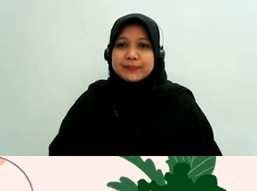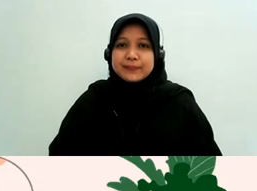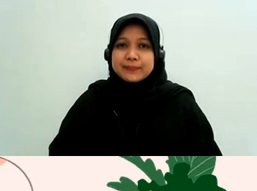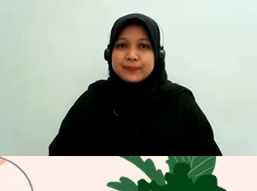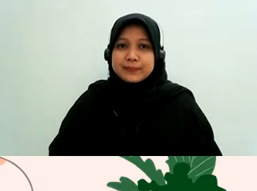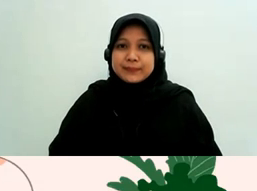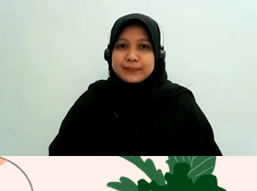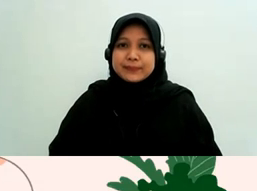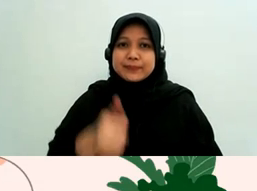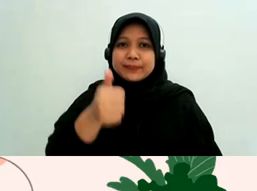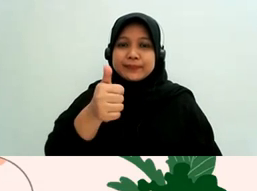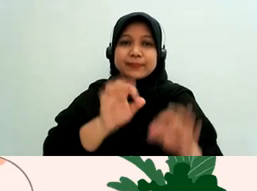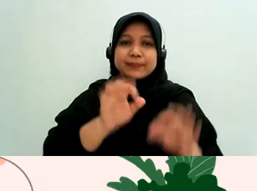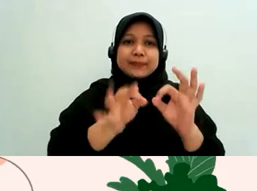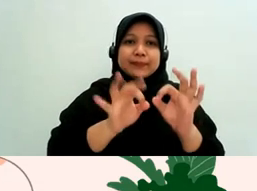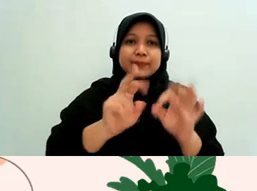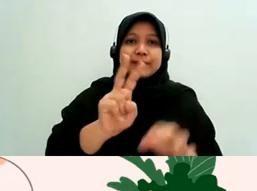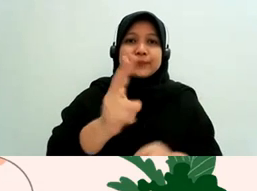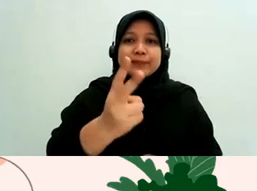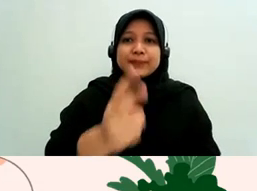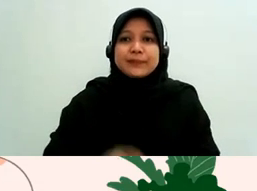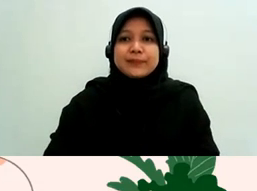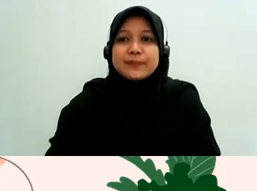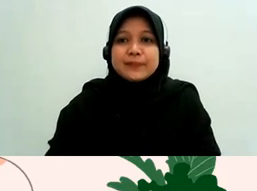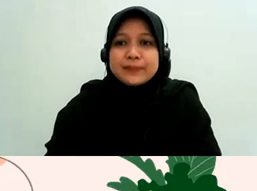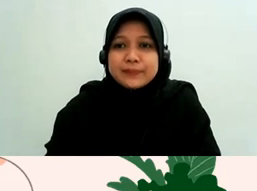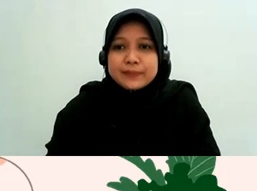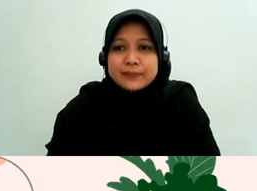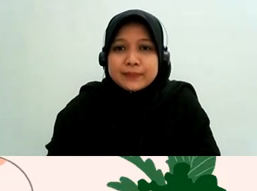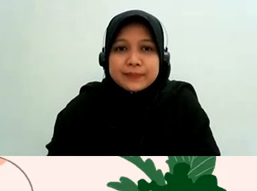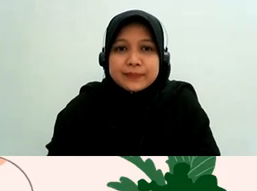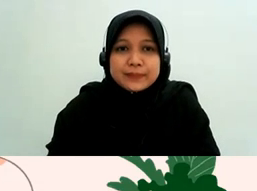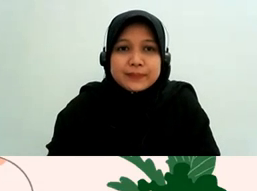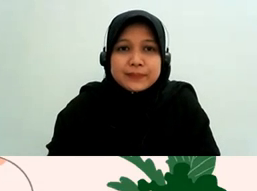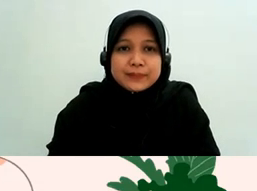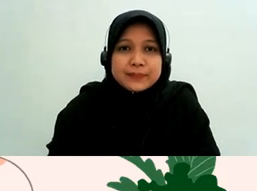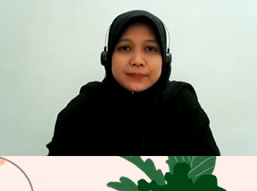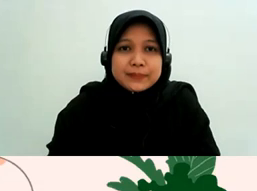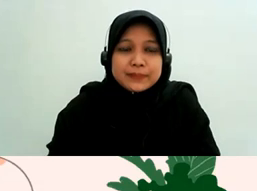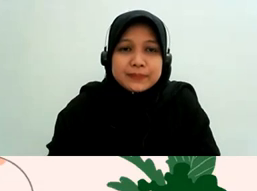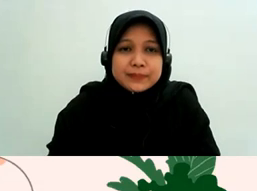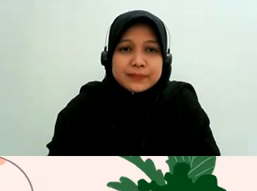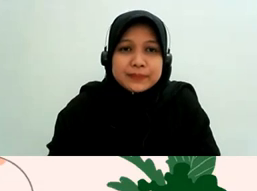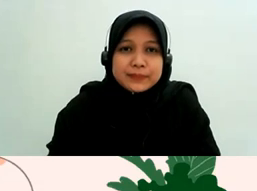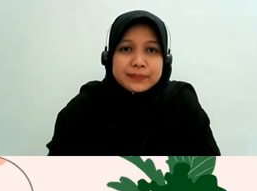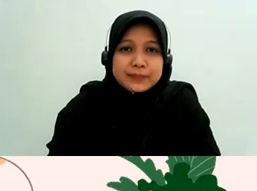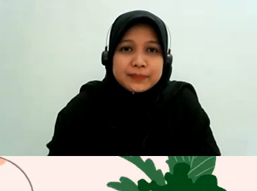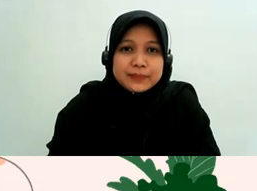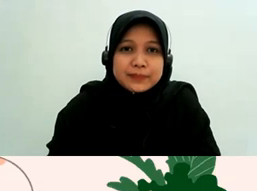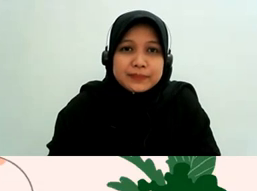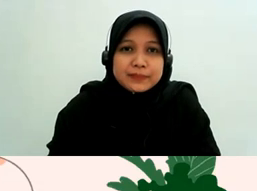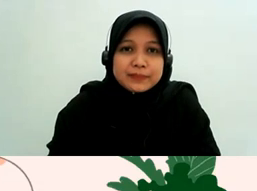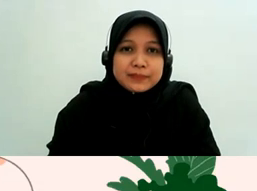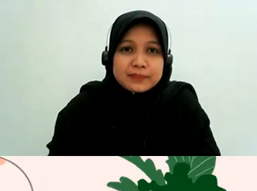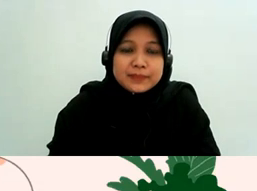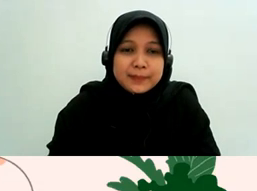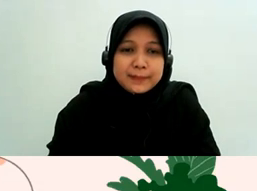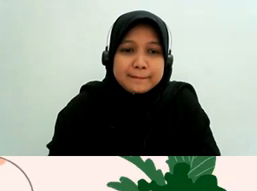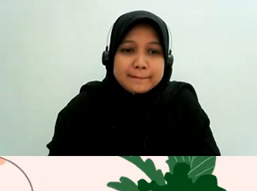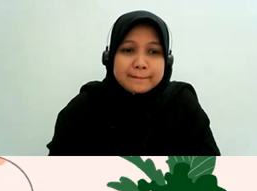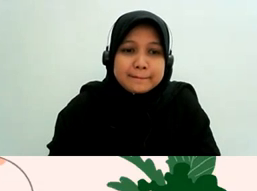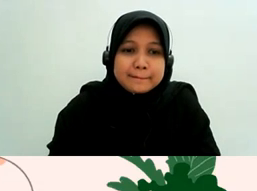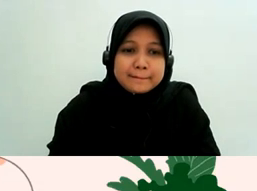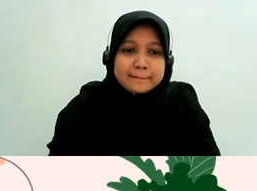ini dari mbak ini mbak apa mas yang liraka ini pertanyaannya adalah belakangan ini pesatnya